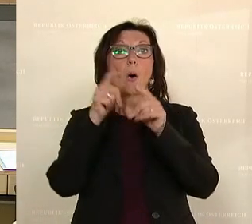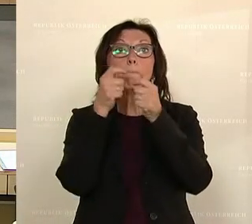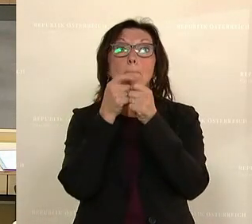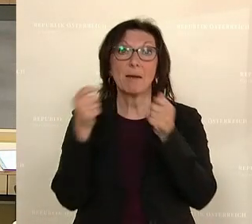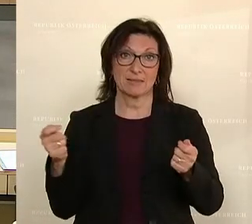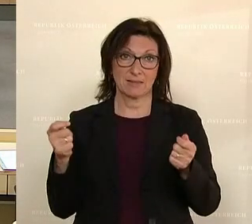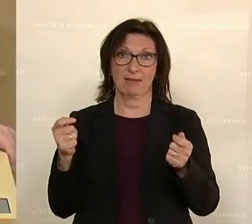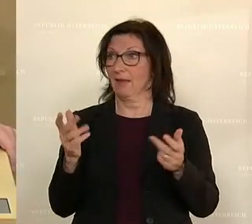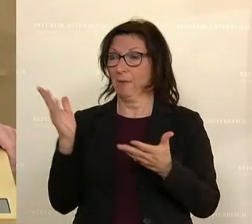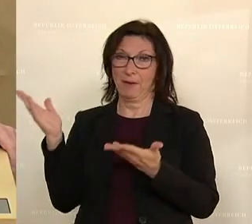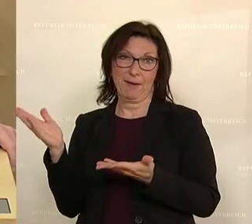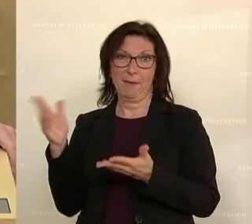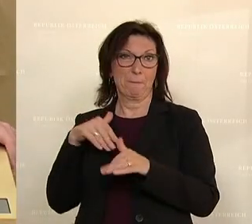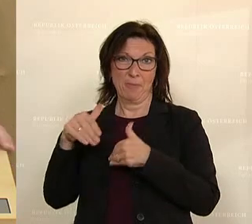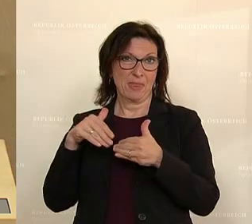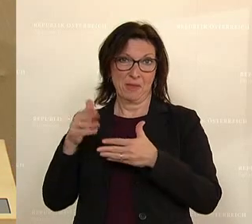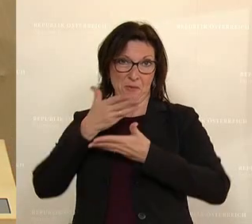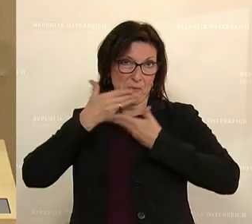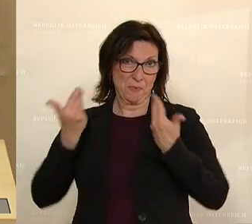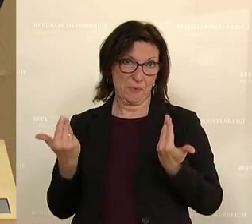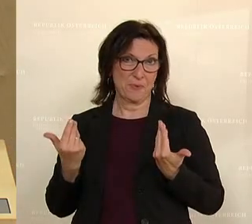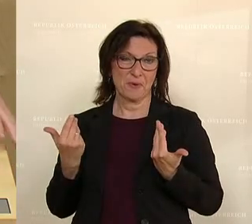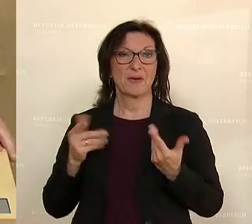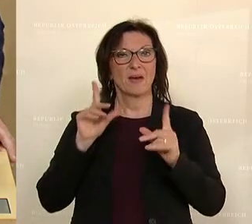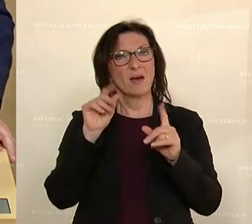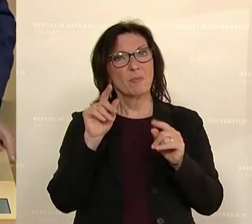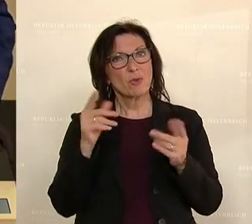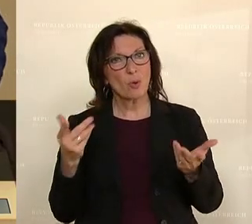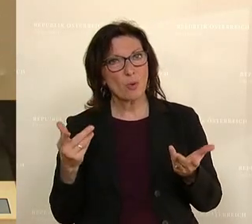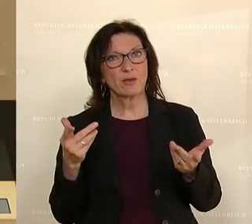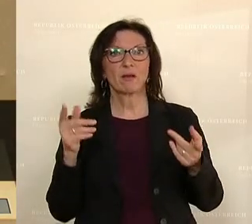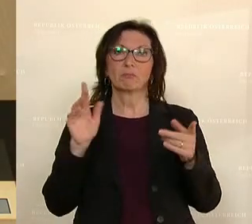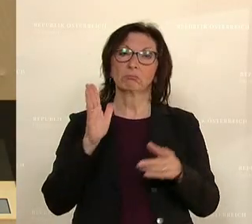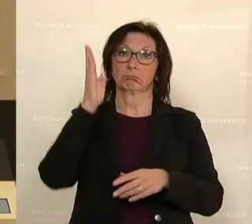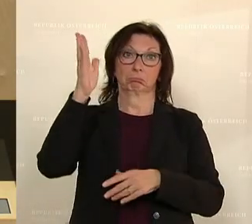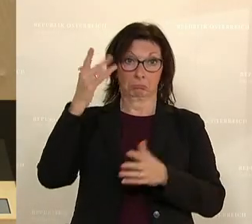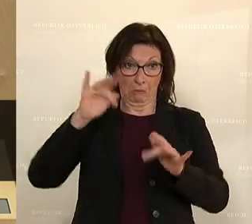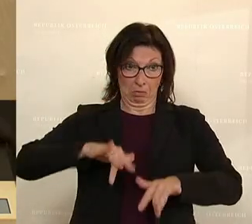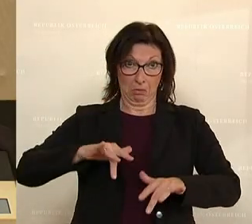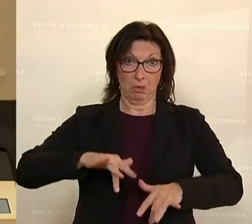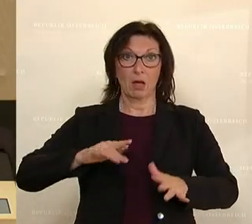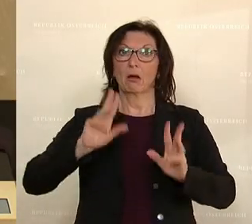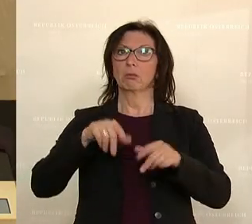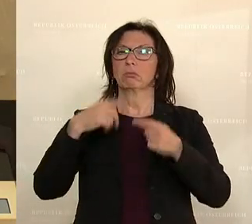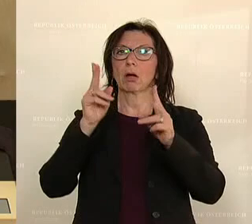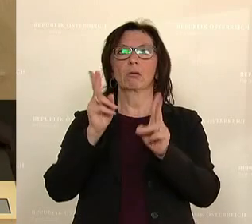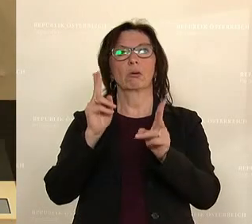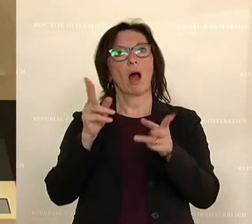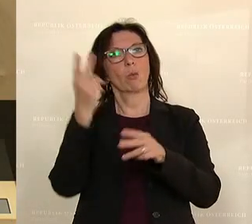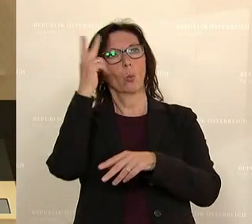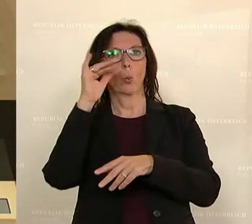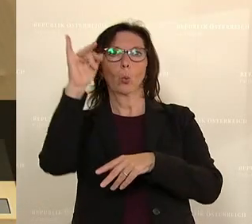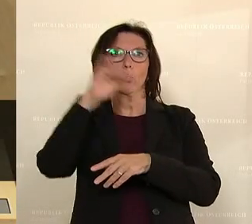Nichts davon ist im Ministerium vorhanden. Das würde dann auch uns in die Lage versetzen, eine ordentliche Finanzierung für die